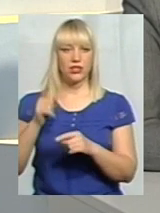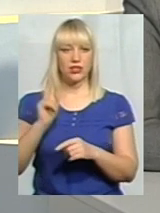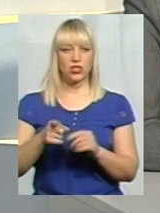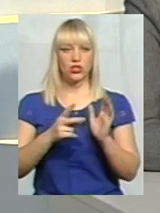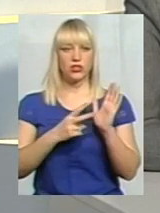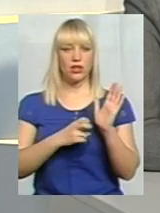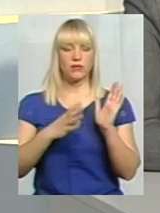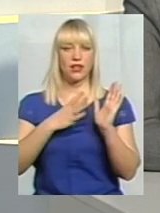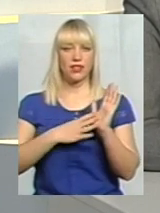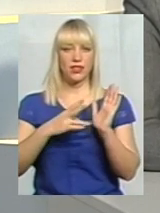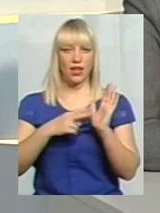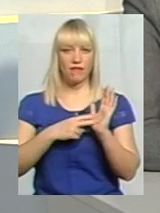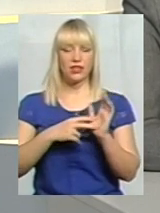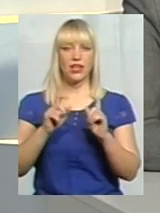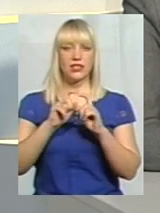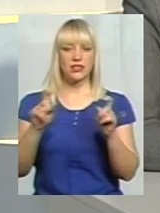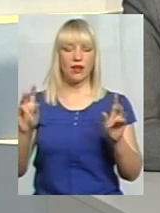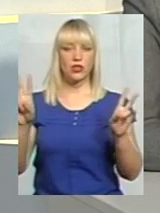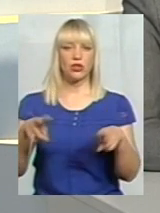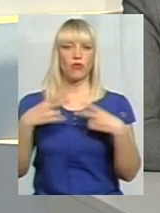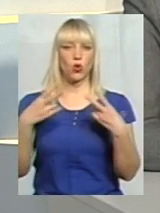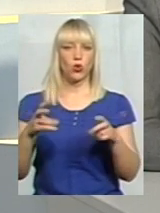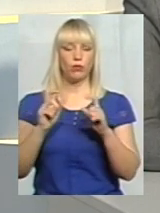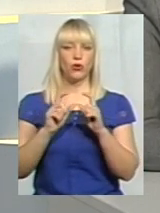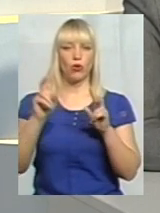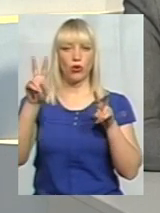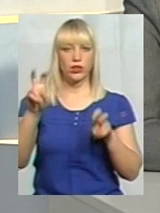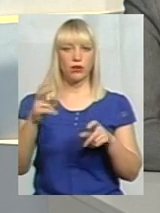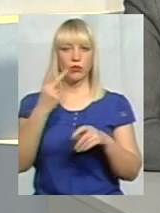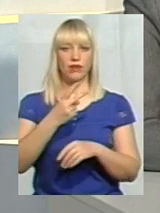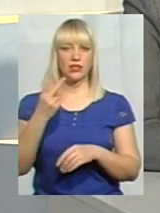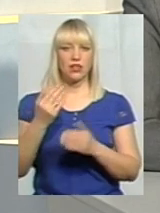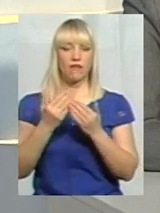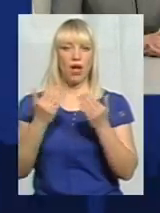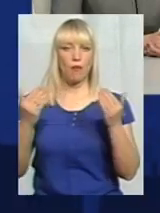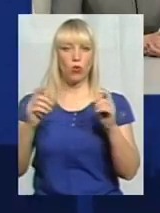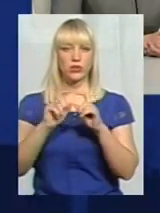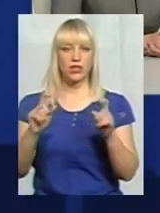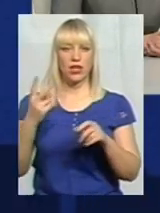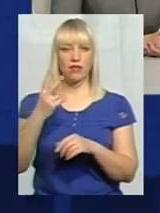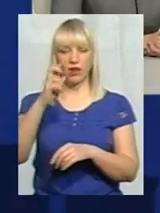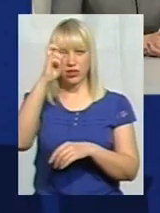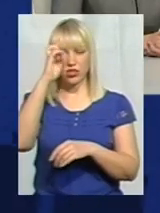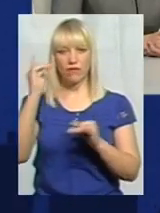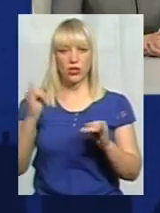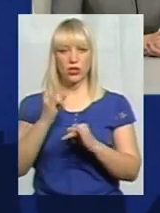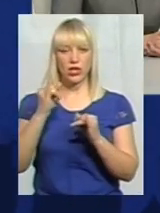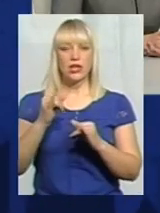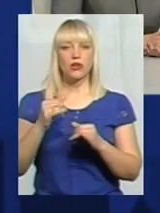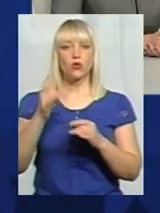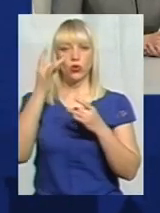1779 закладів клубного типу, 22 музеї, 2 державних історико-культурних